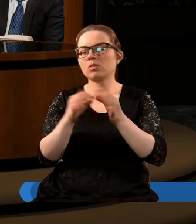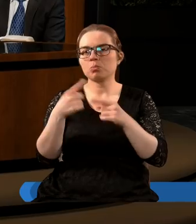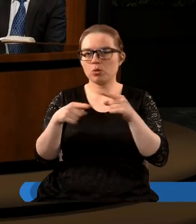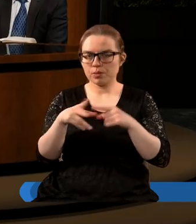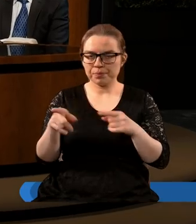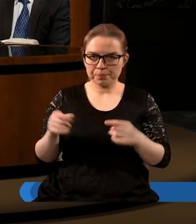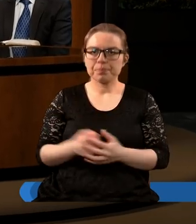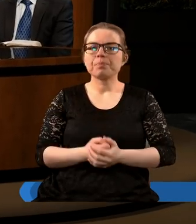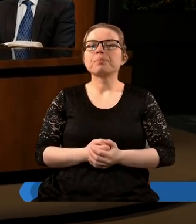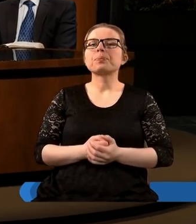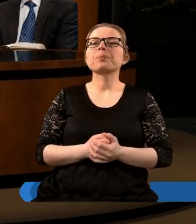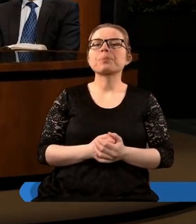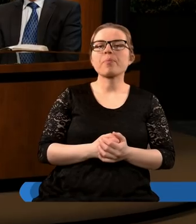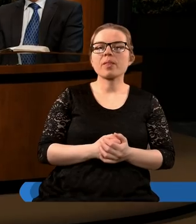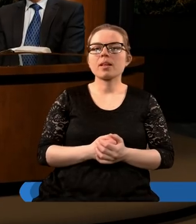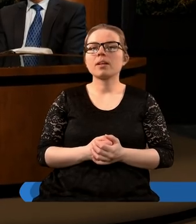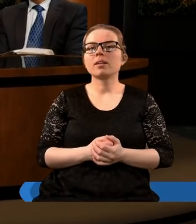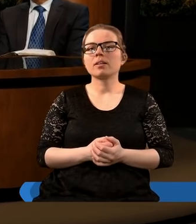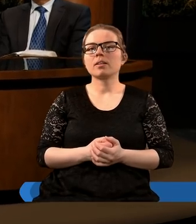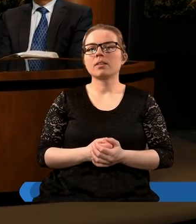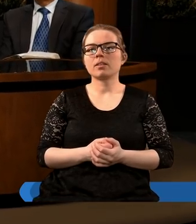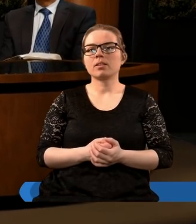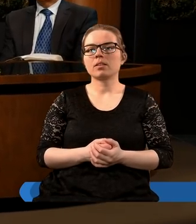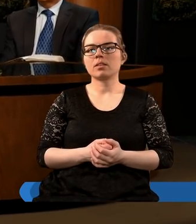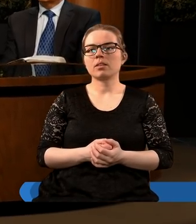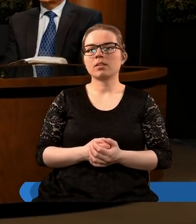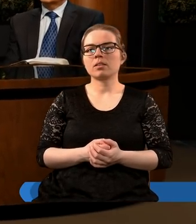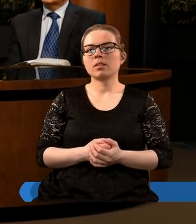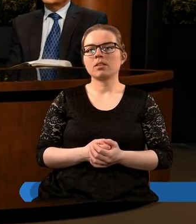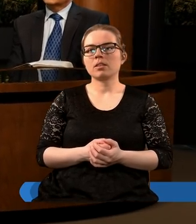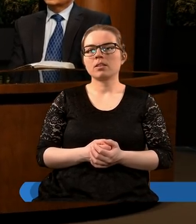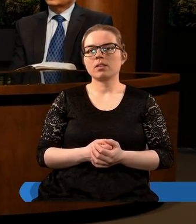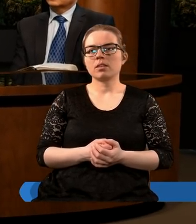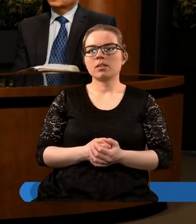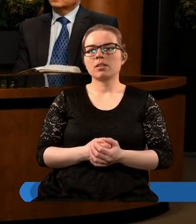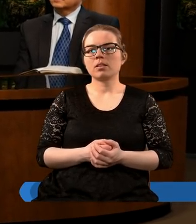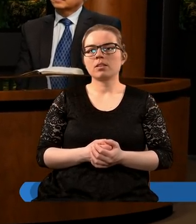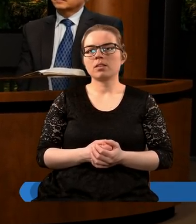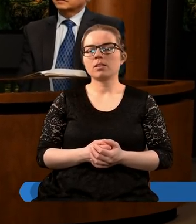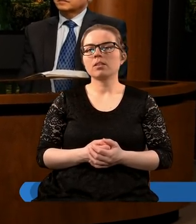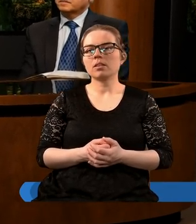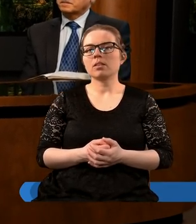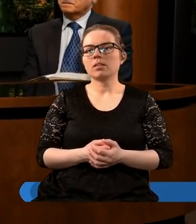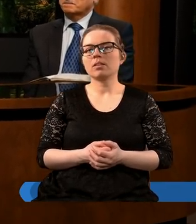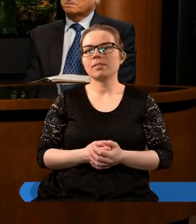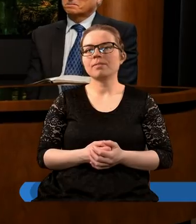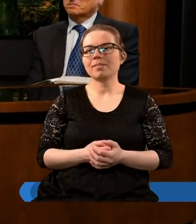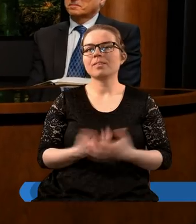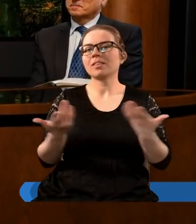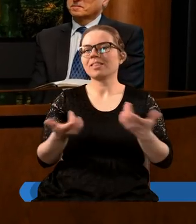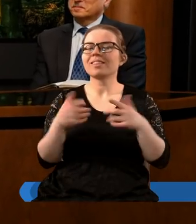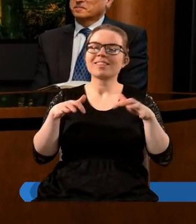Dobrze, dziękuję Andrzeju. Długo, długo mówiłem. Nie, porządku. Ale chętnie oddam głos innym. Dobrze.